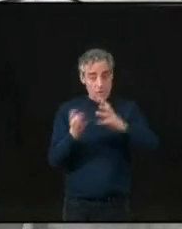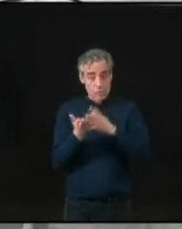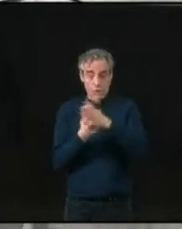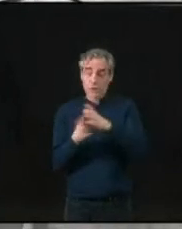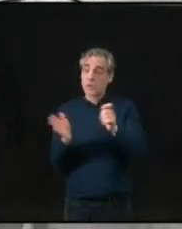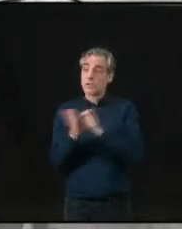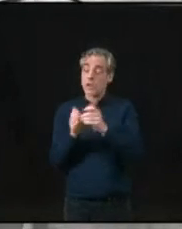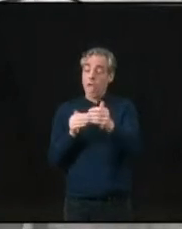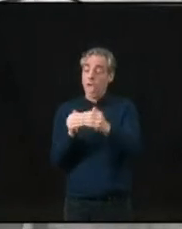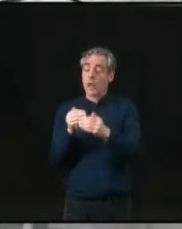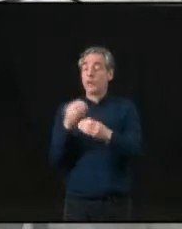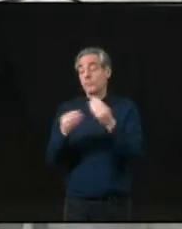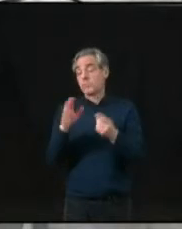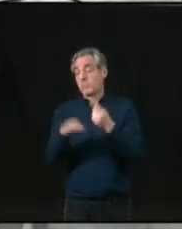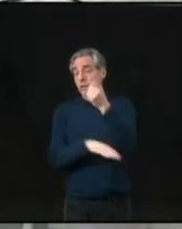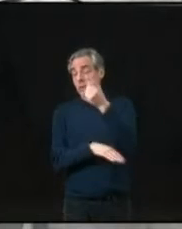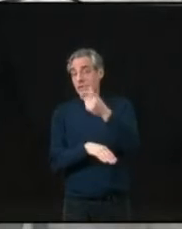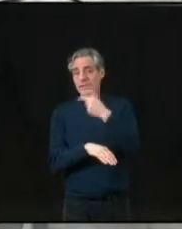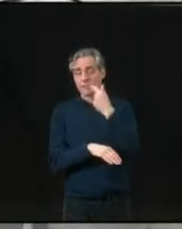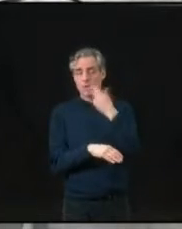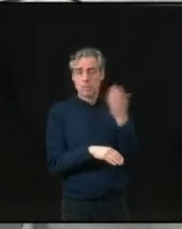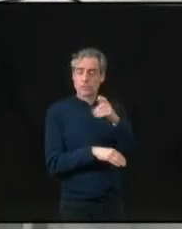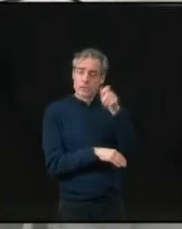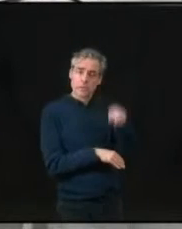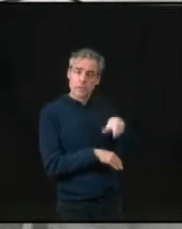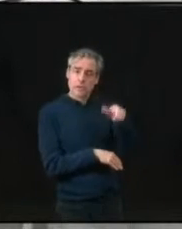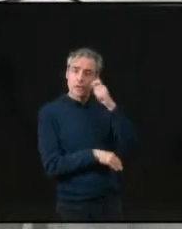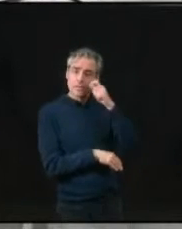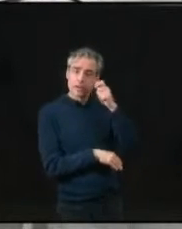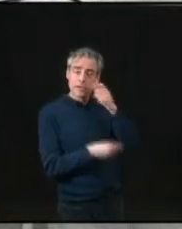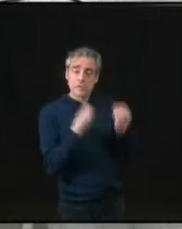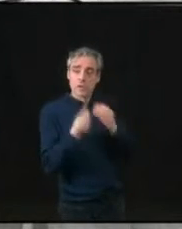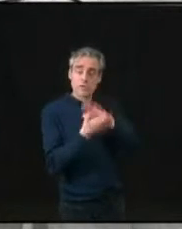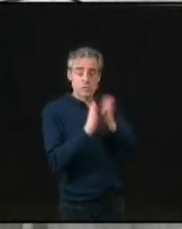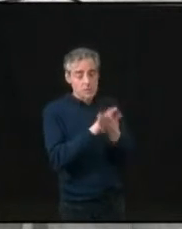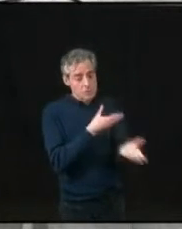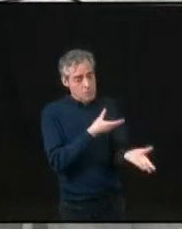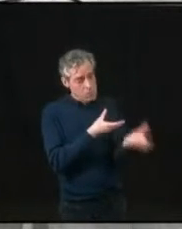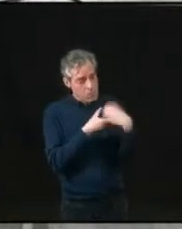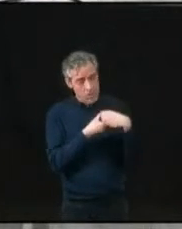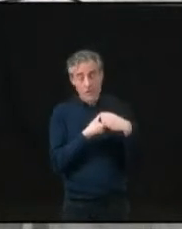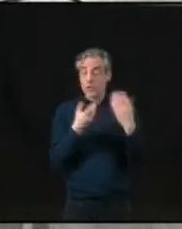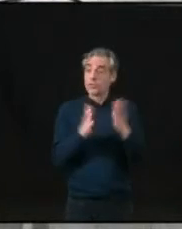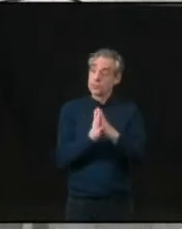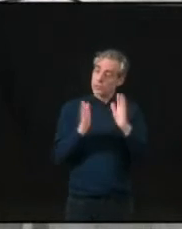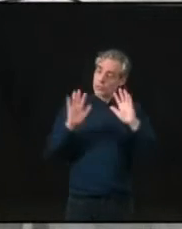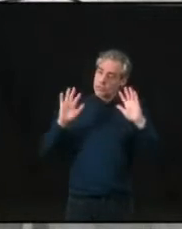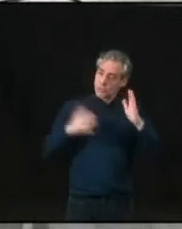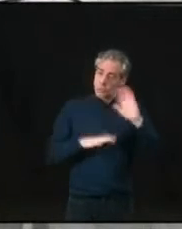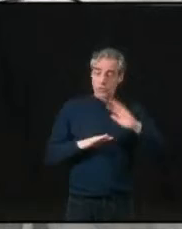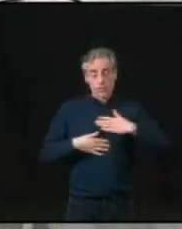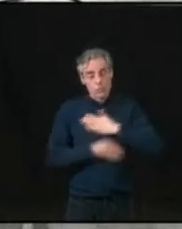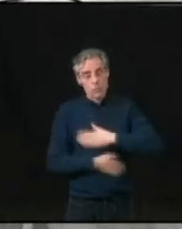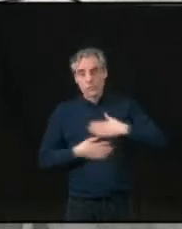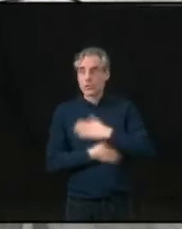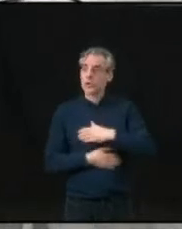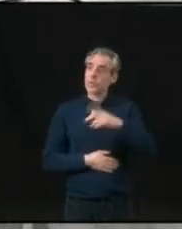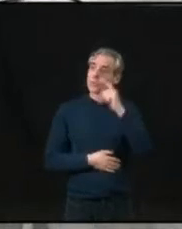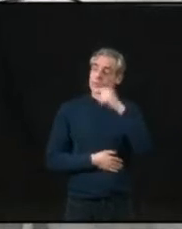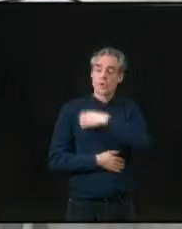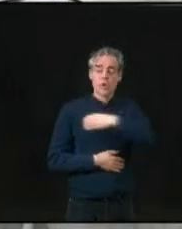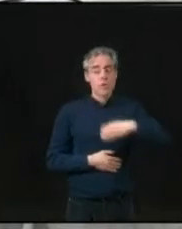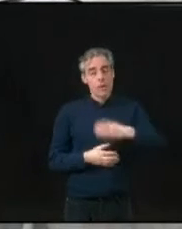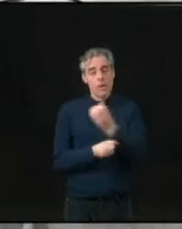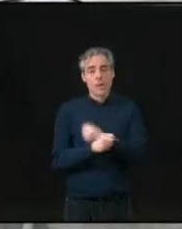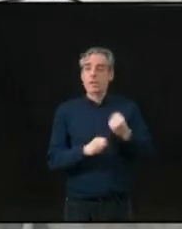dans le temps ou pérenne et qui sollicitent l'expertise des associations. On se félicite d'ailleurs d'avoir été entendu par M. le maire et de la mise en place d'un